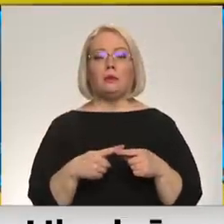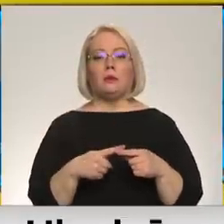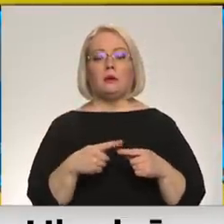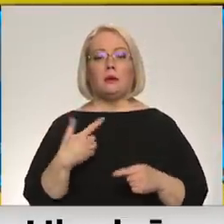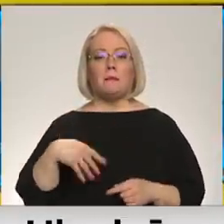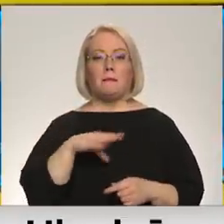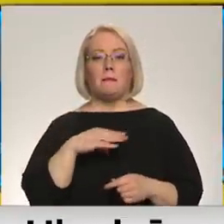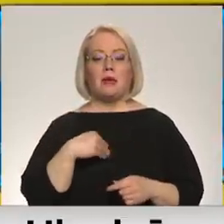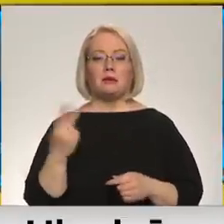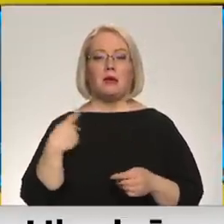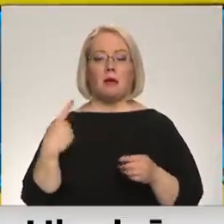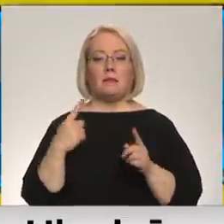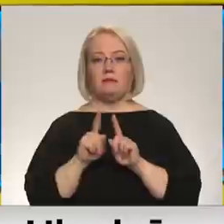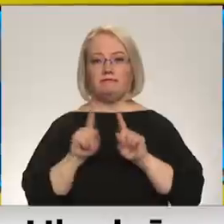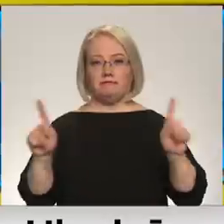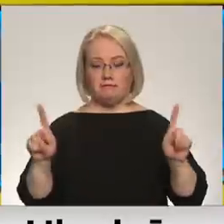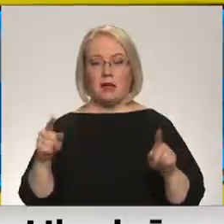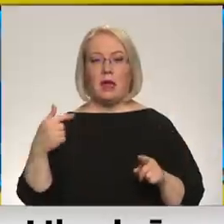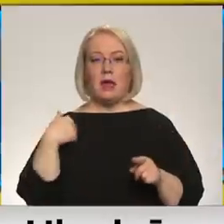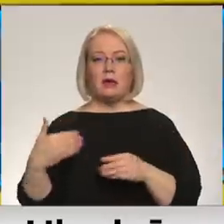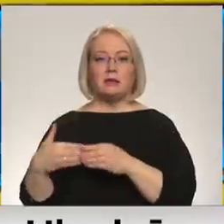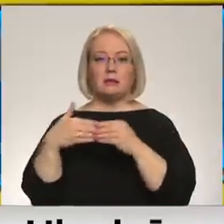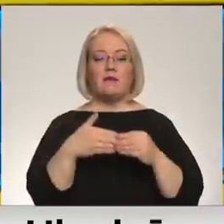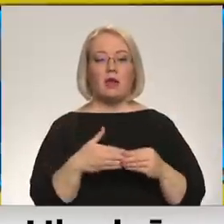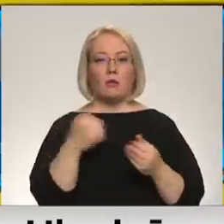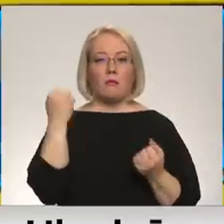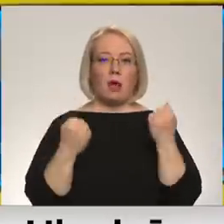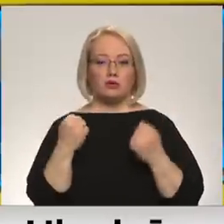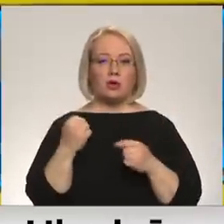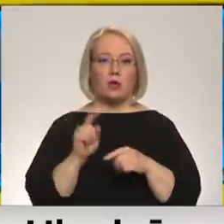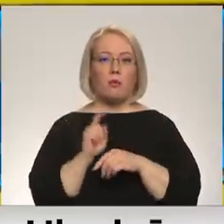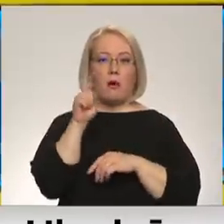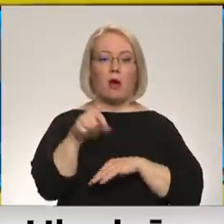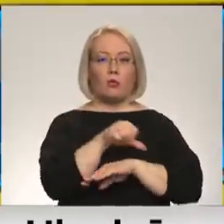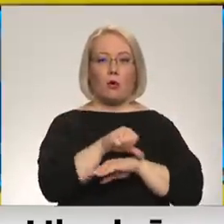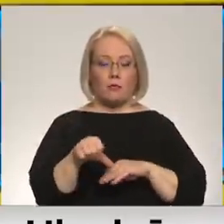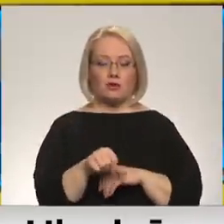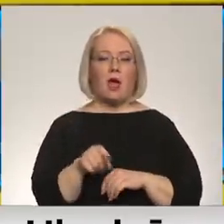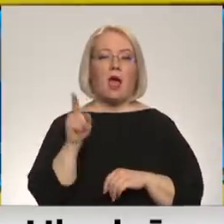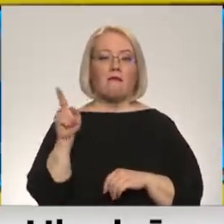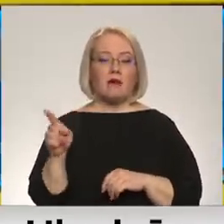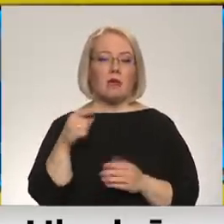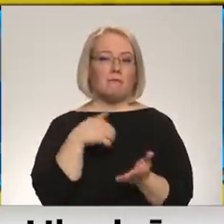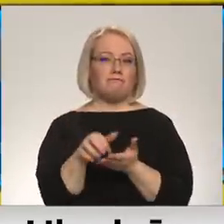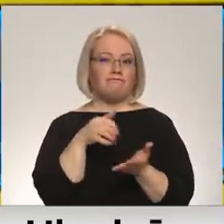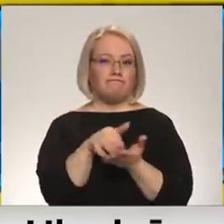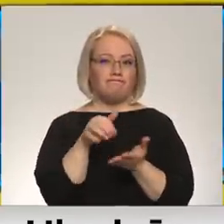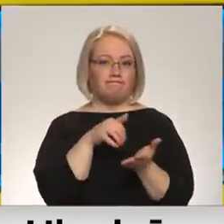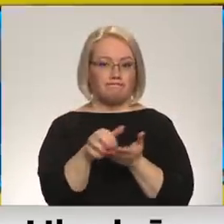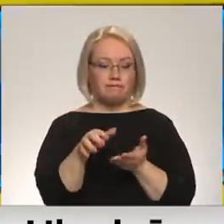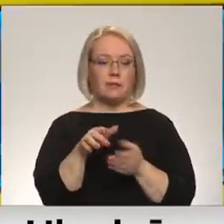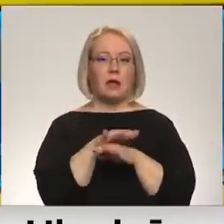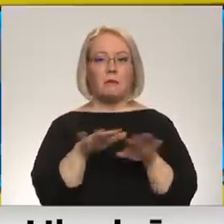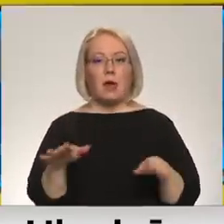Mēs sadalījāmies, es braucu, vedu mašīnu pār robežai. Viņa gāja ar tiem, kas iet kājām pāri, bērnu un